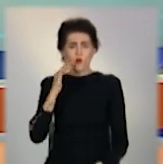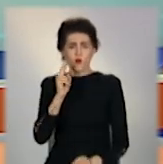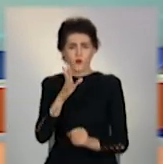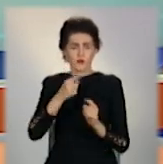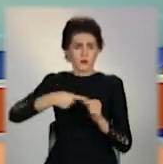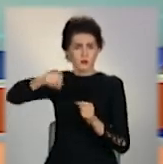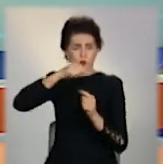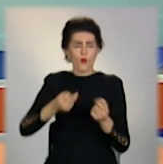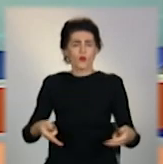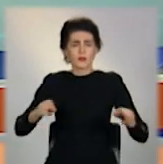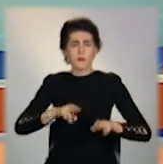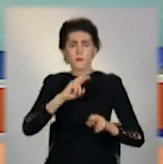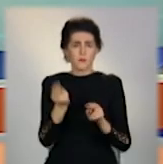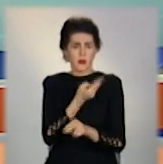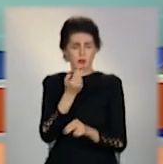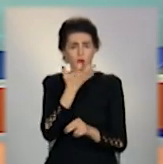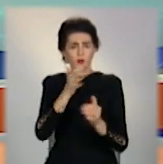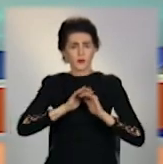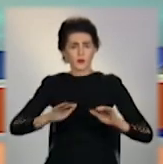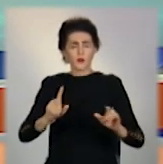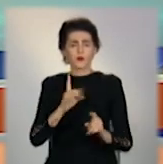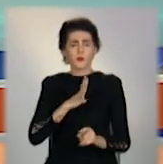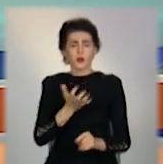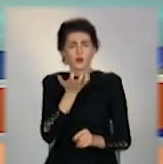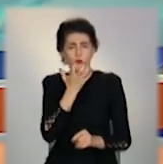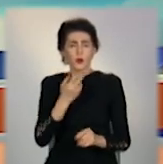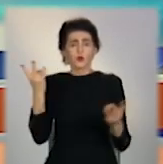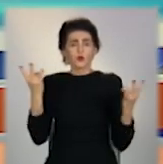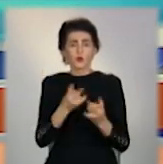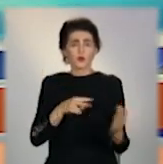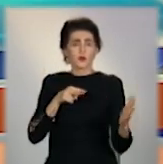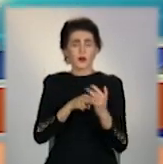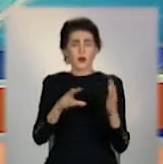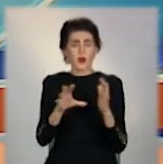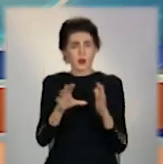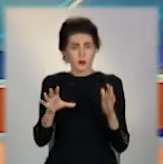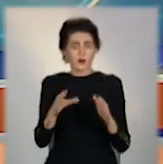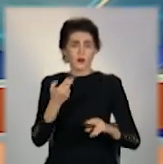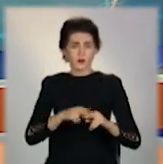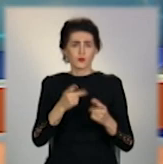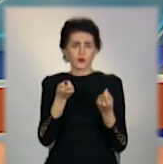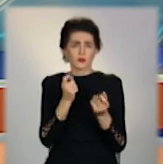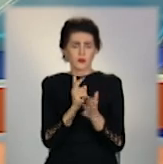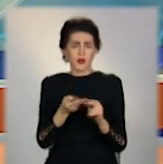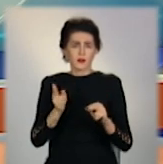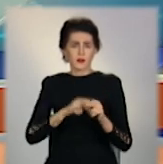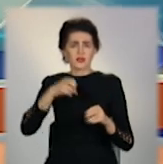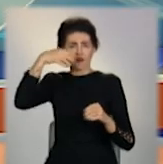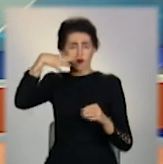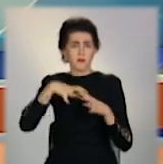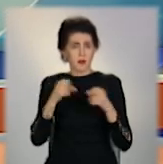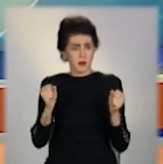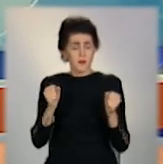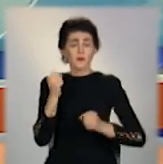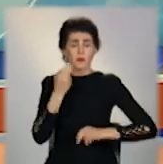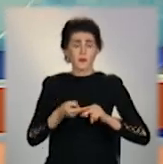опалення. А коли мешканці, аби зігрітися, ввімкнули обігрівачі, на деякий час зникло і світло.